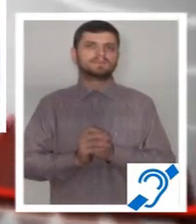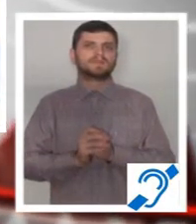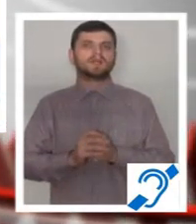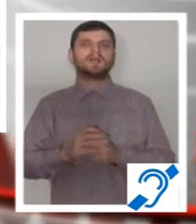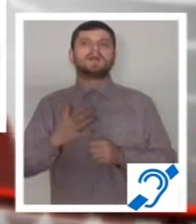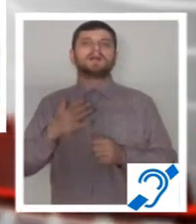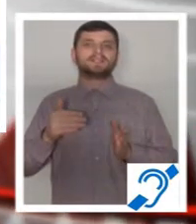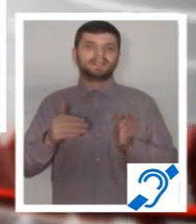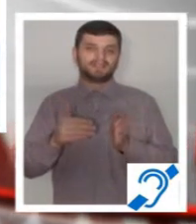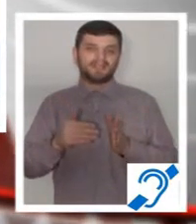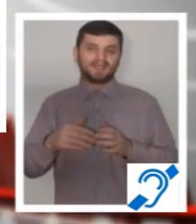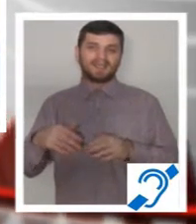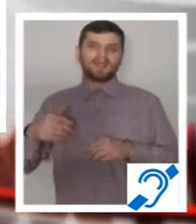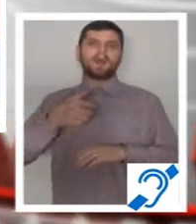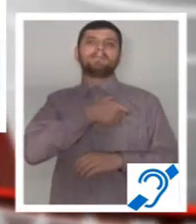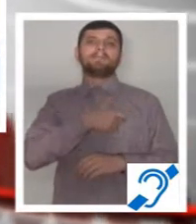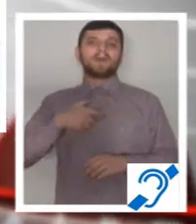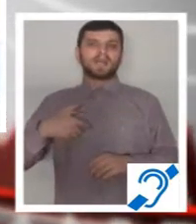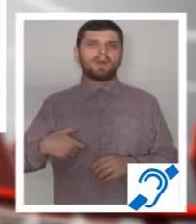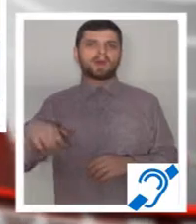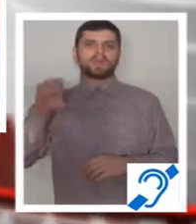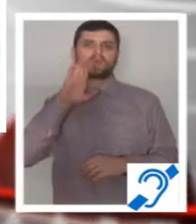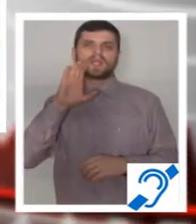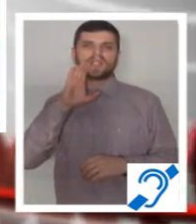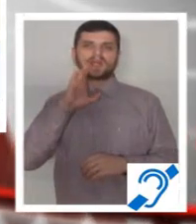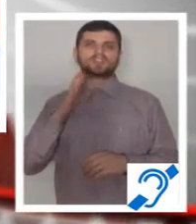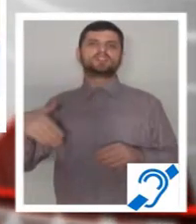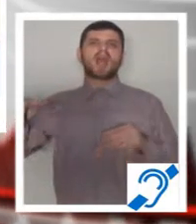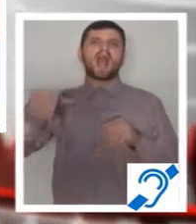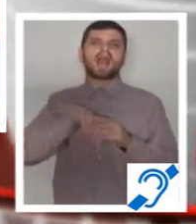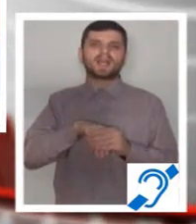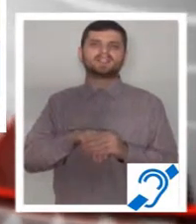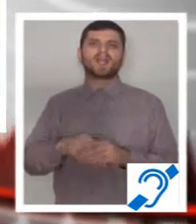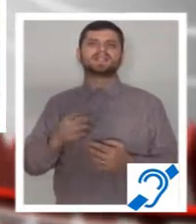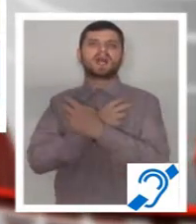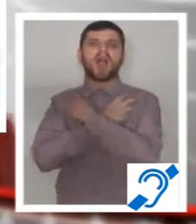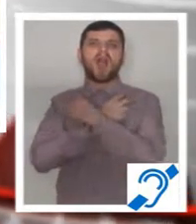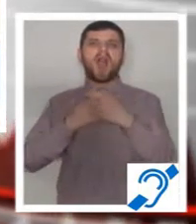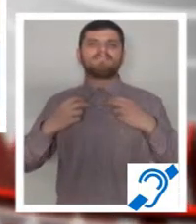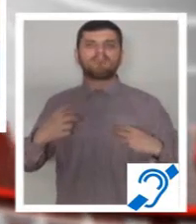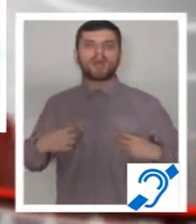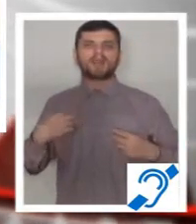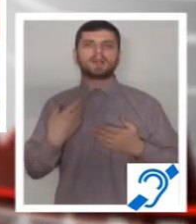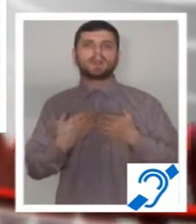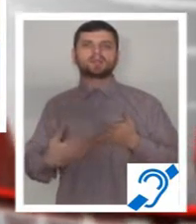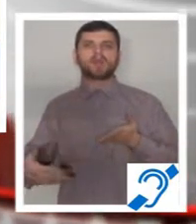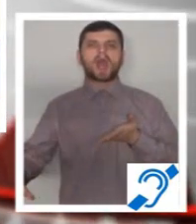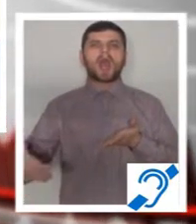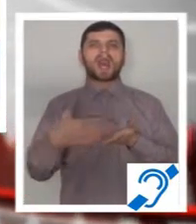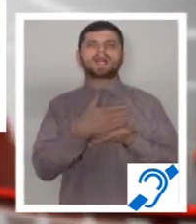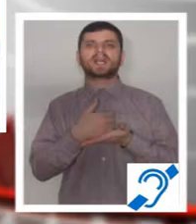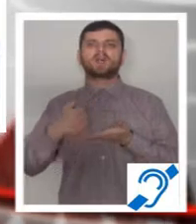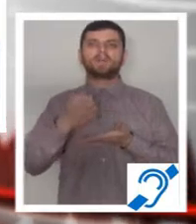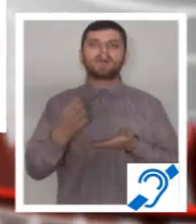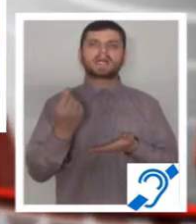angajează un avocat și dă în judecată firma care face lucrările. Deși instituția are un compartiment juridic, e perfect legal să fie apărată de